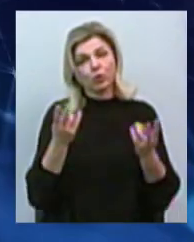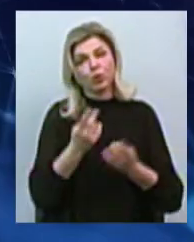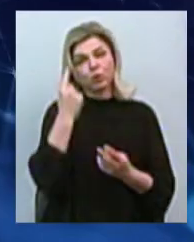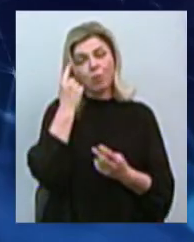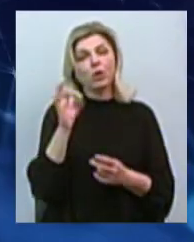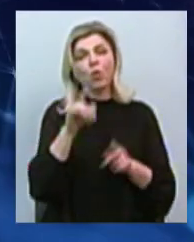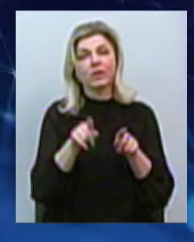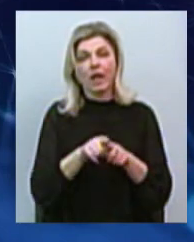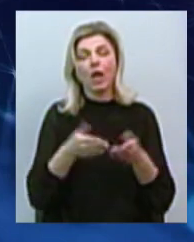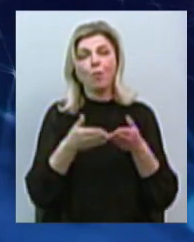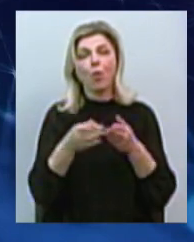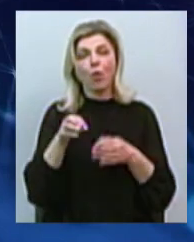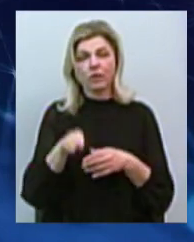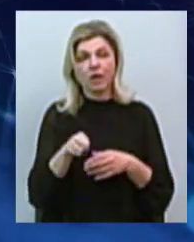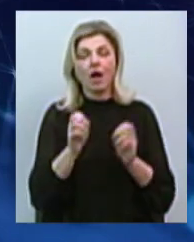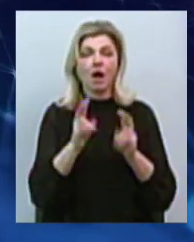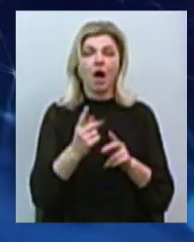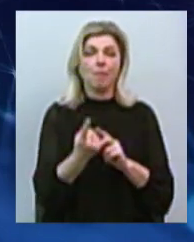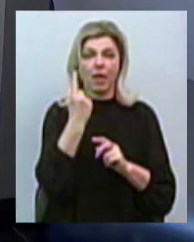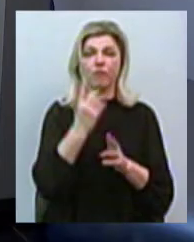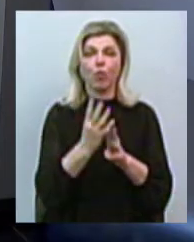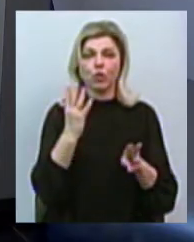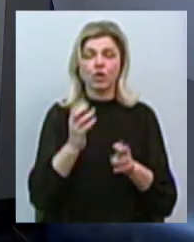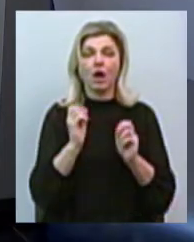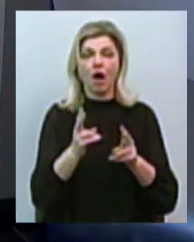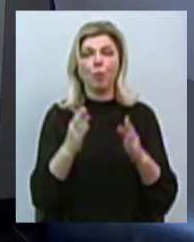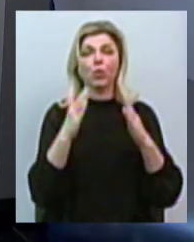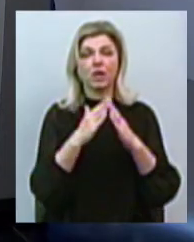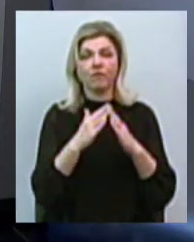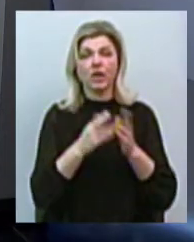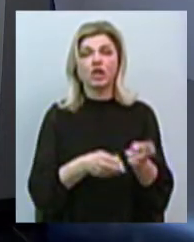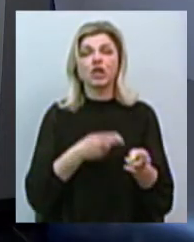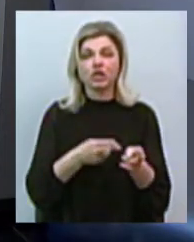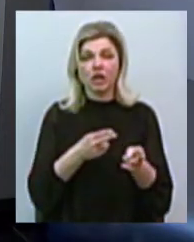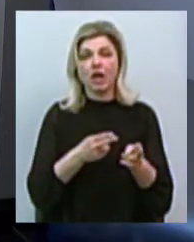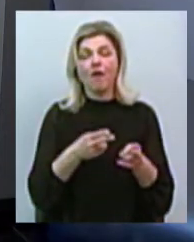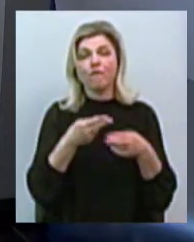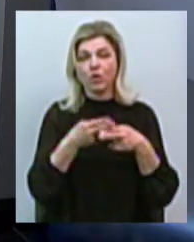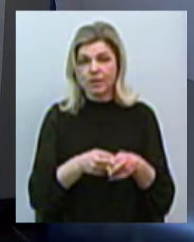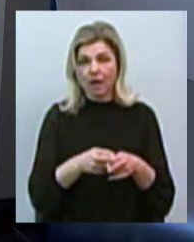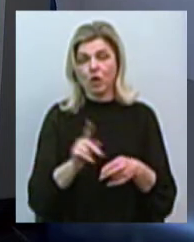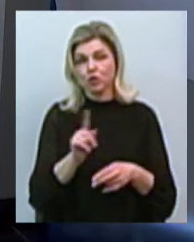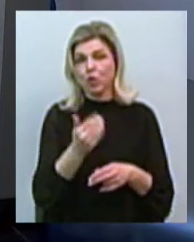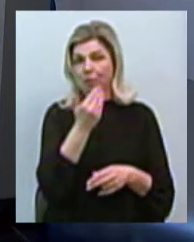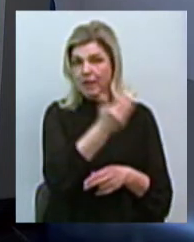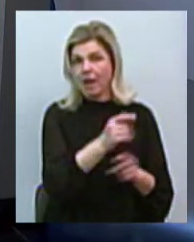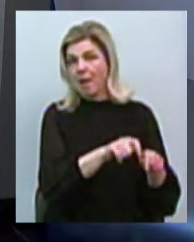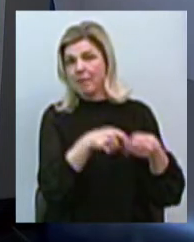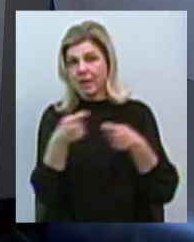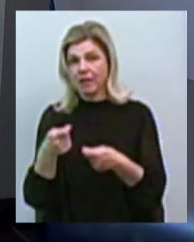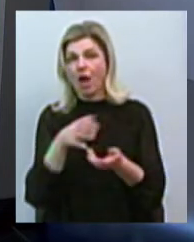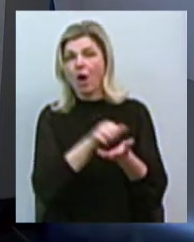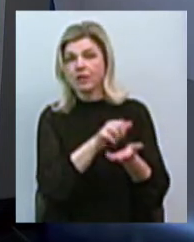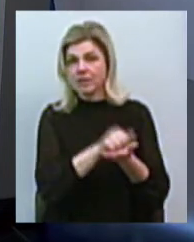'єкти, першу чергу, як той же, наприклад, будівля залізничного вокзалу, щоб її якось передати в концесію.